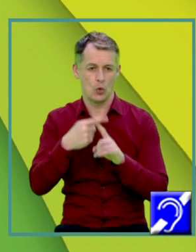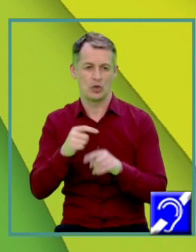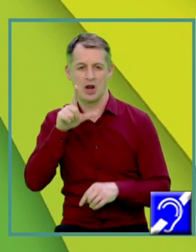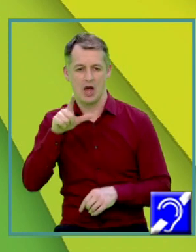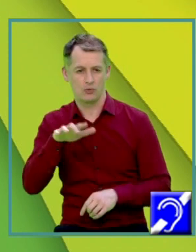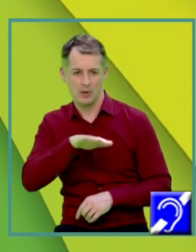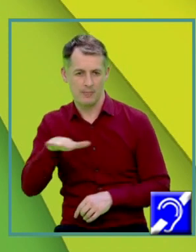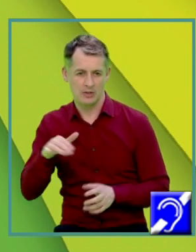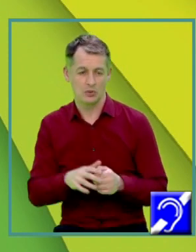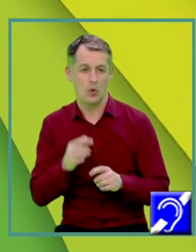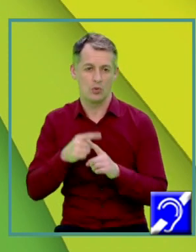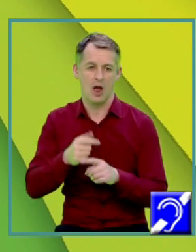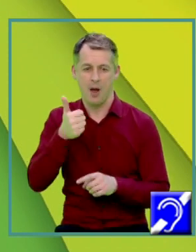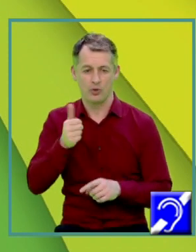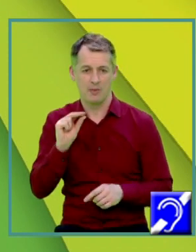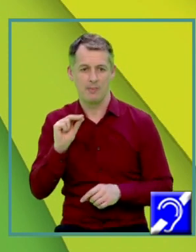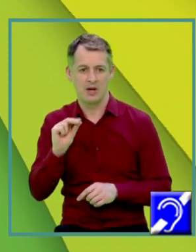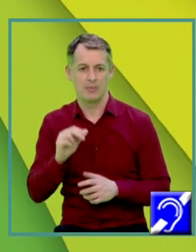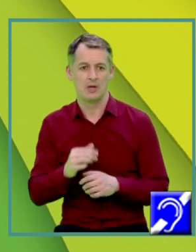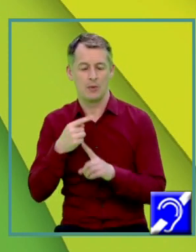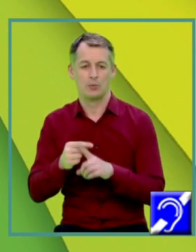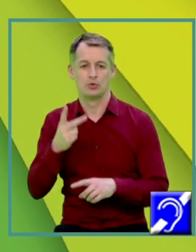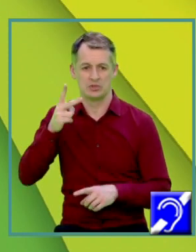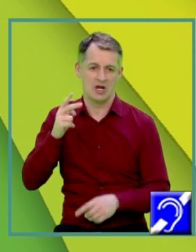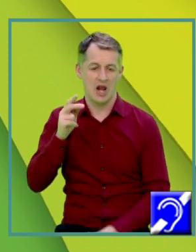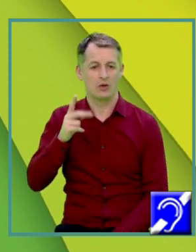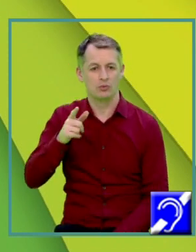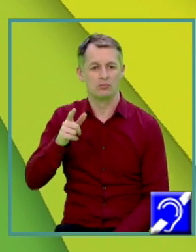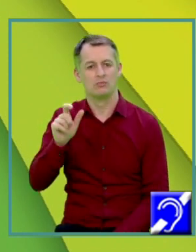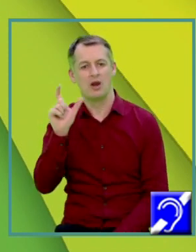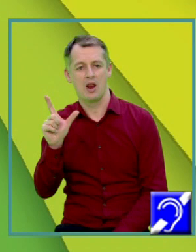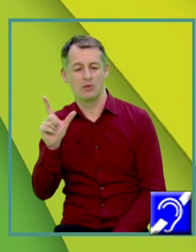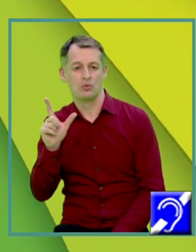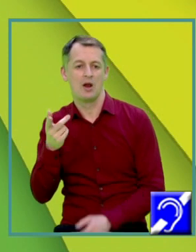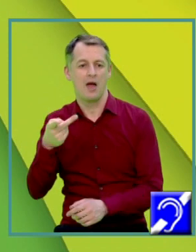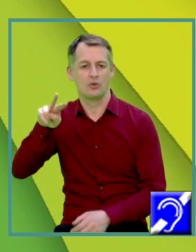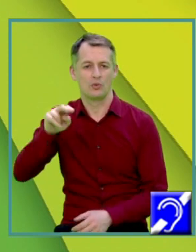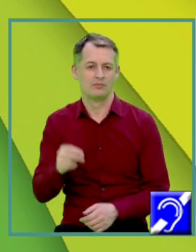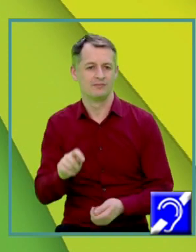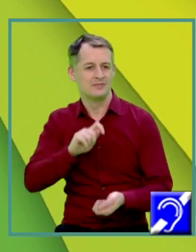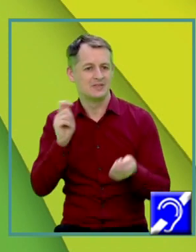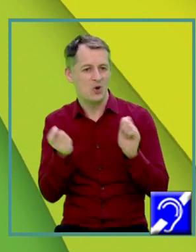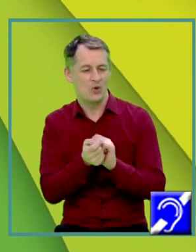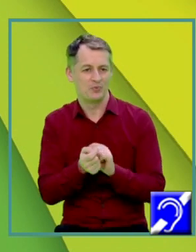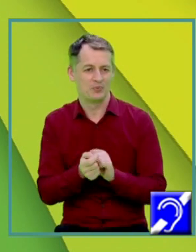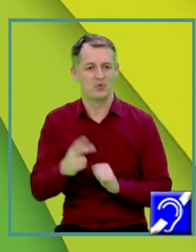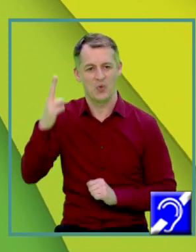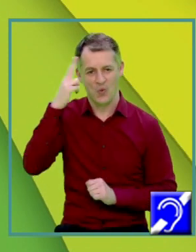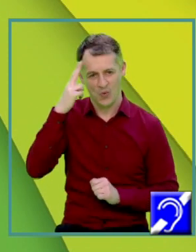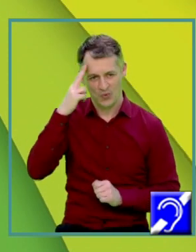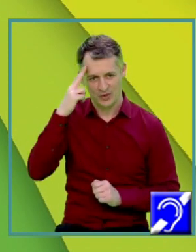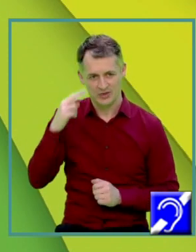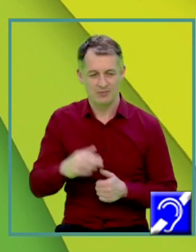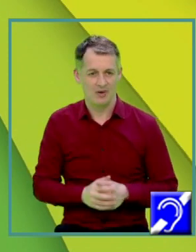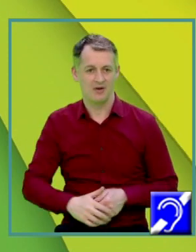bazei ori apotema piramidei plus latura la a doua Să înlocuim Cunoaștem latura